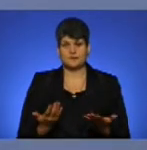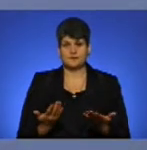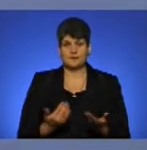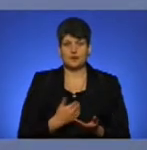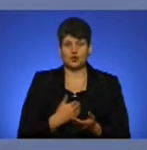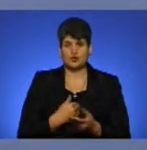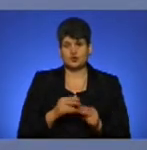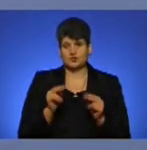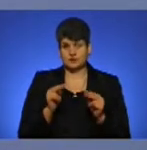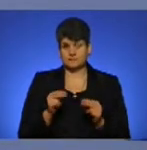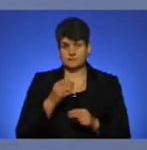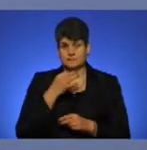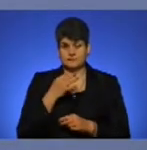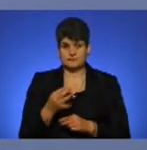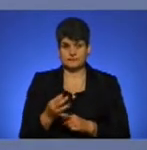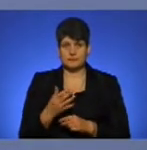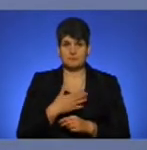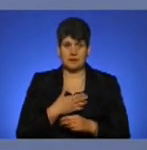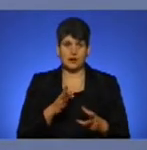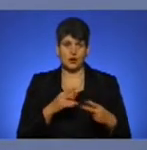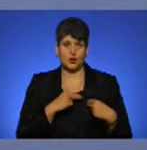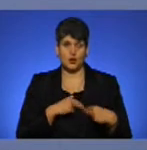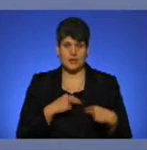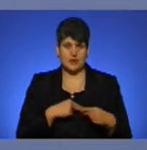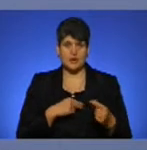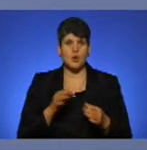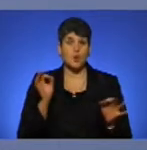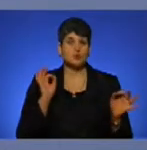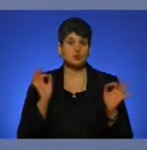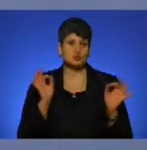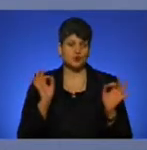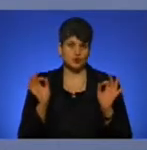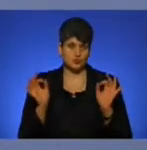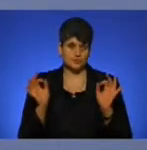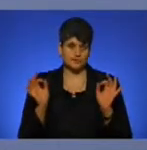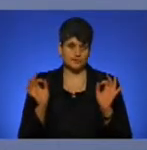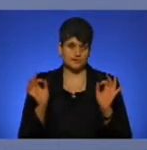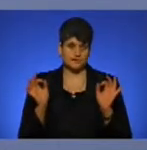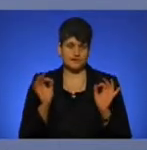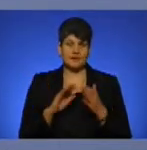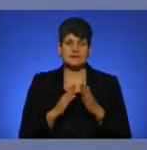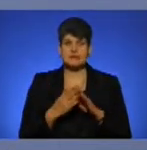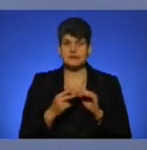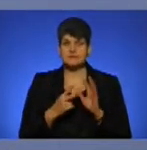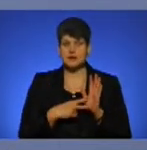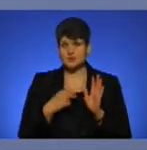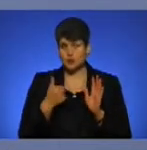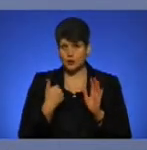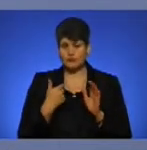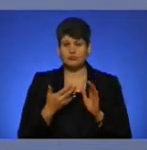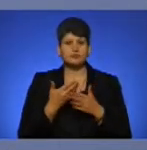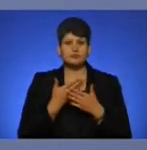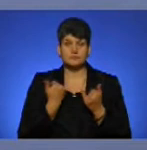хочу відверто сказати, мій колега озвучував на стан 17-го року відсутність служби